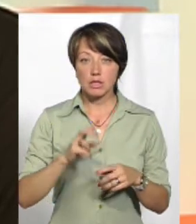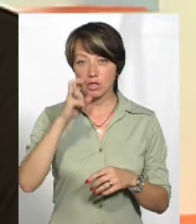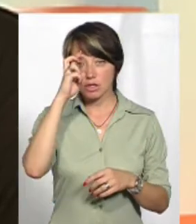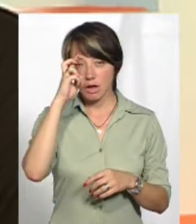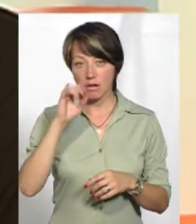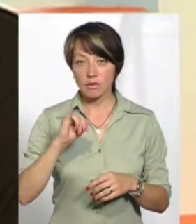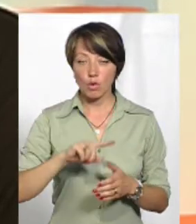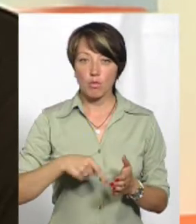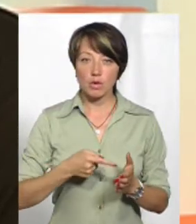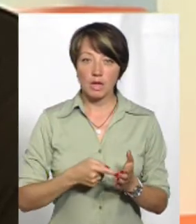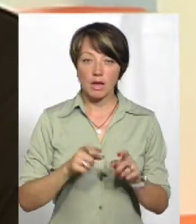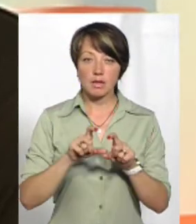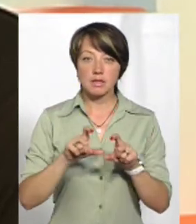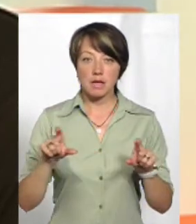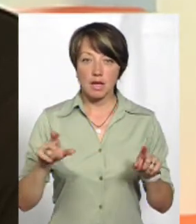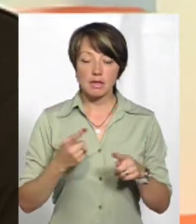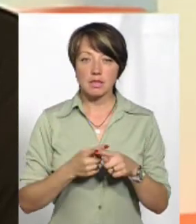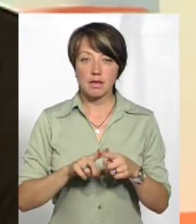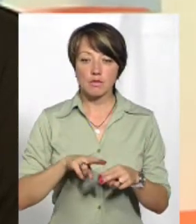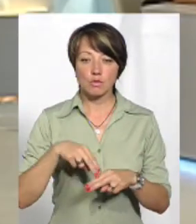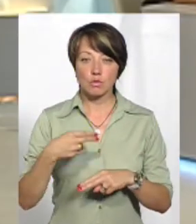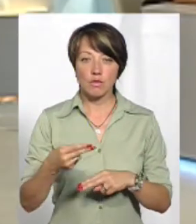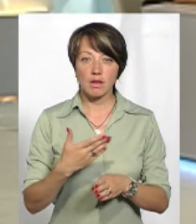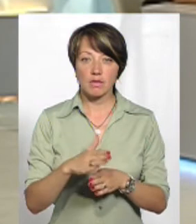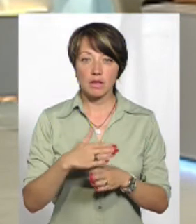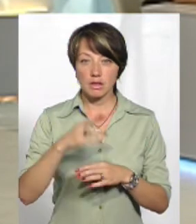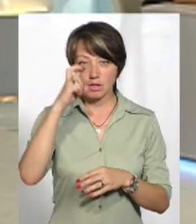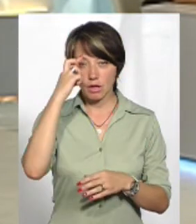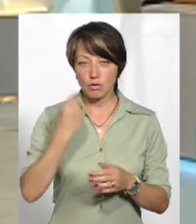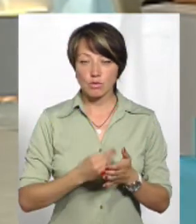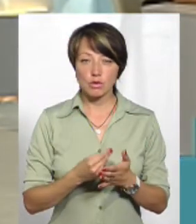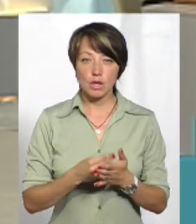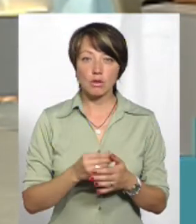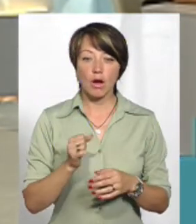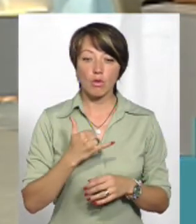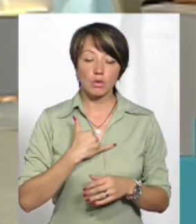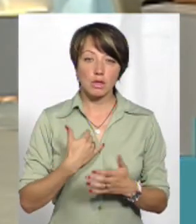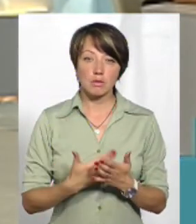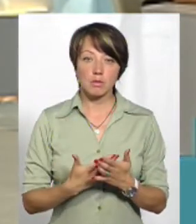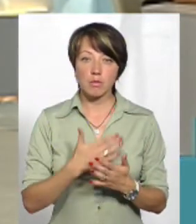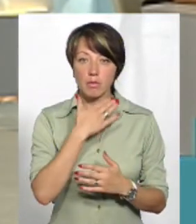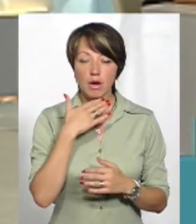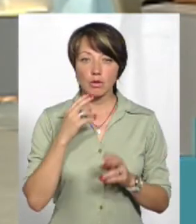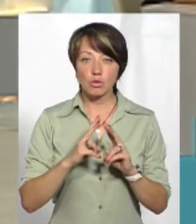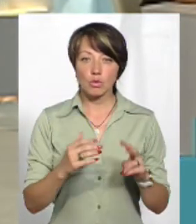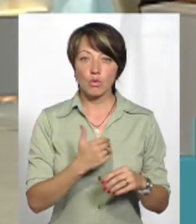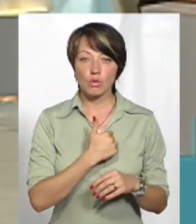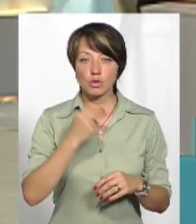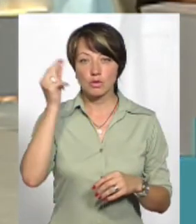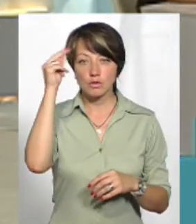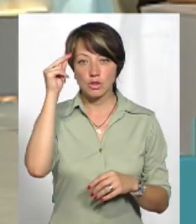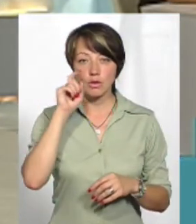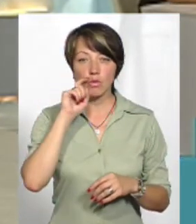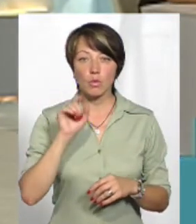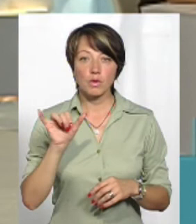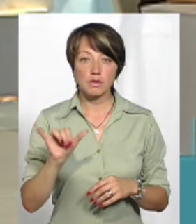державний і комунальний заклад, це йде відшкодування з видатків державного бюджету. Але у нас, до прикладу, багато хто хоче це вчити в